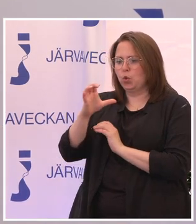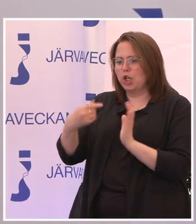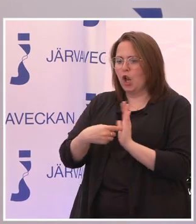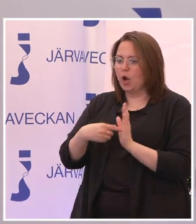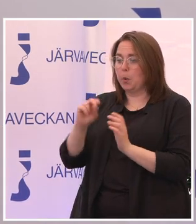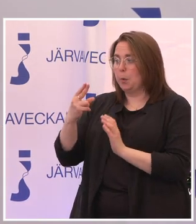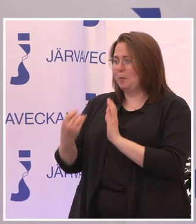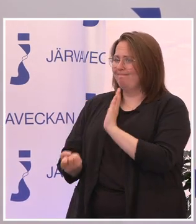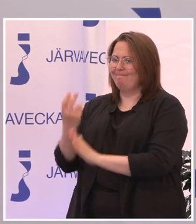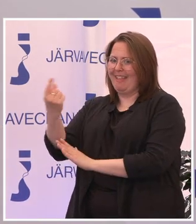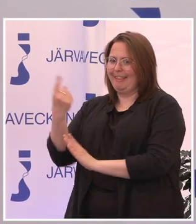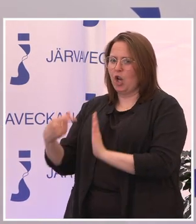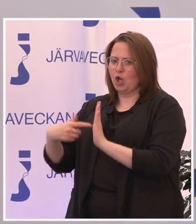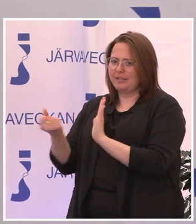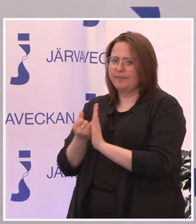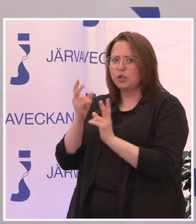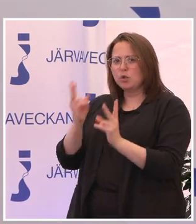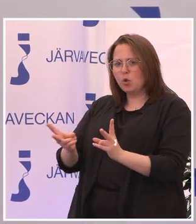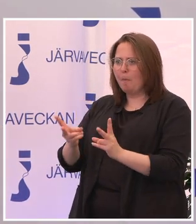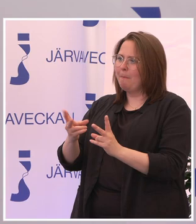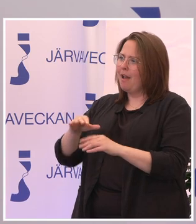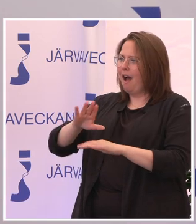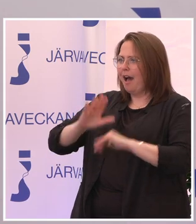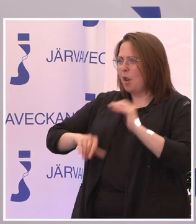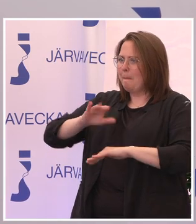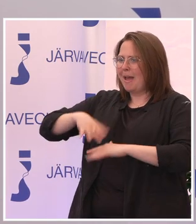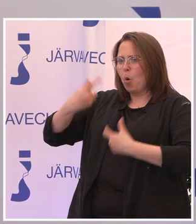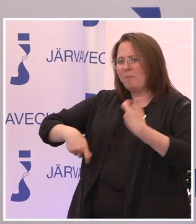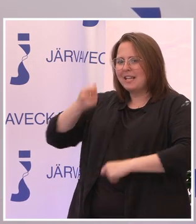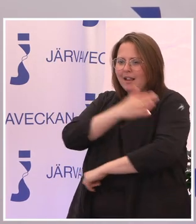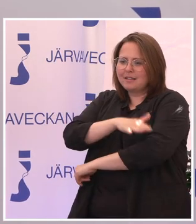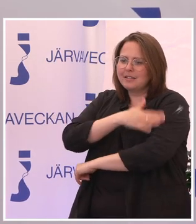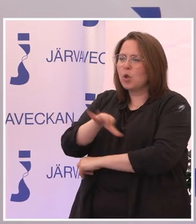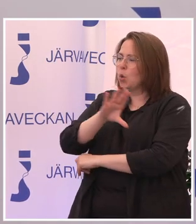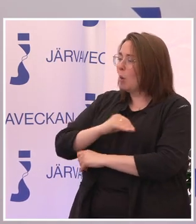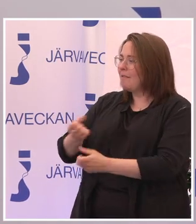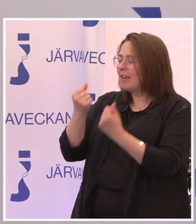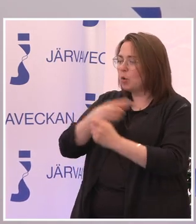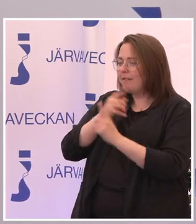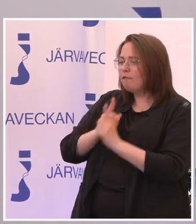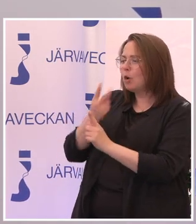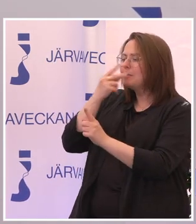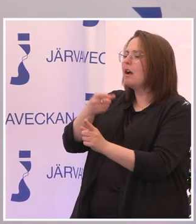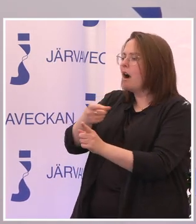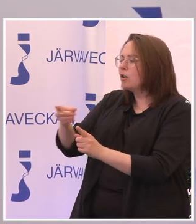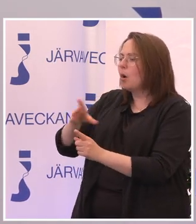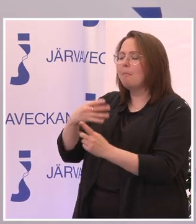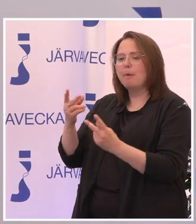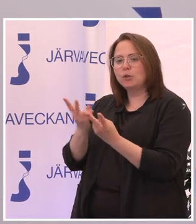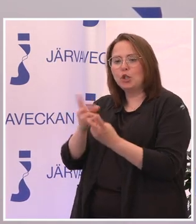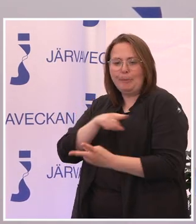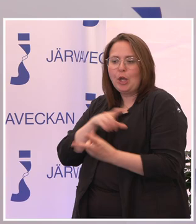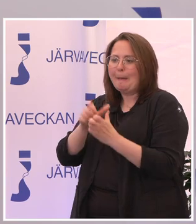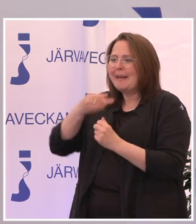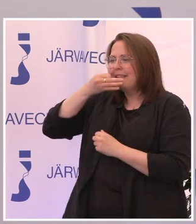det ju ytterligare lagstiftning som träffar mer kommersiella tjänster. Otroligt viktiga och när vi följer upp ser vi att de har haft stor betydelse. Men jag skulle säga att